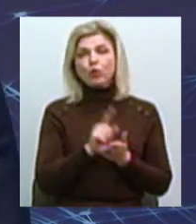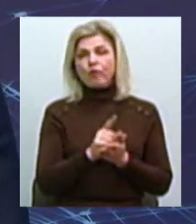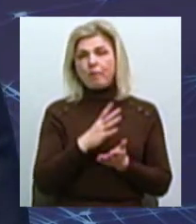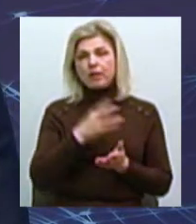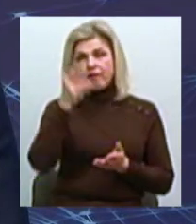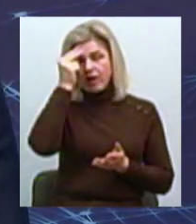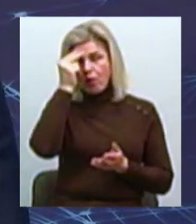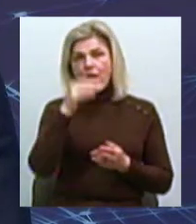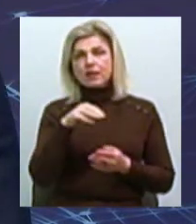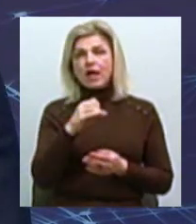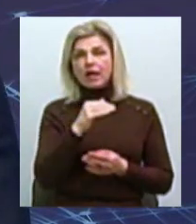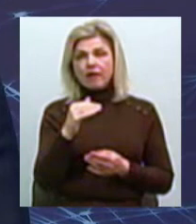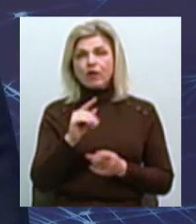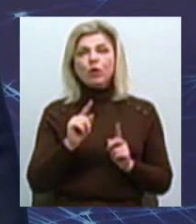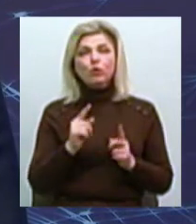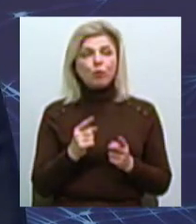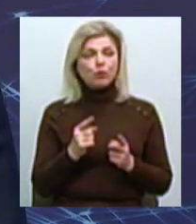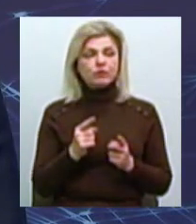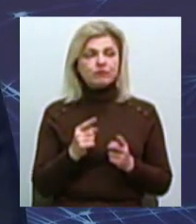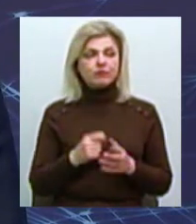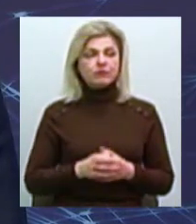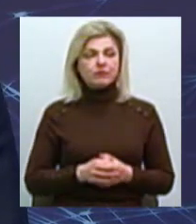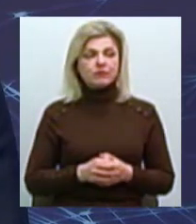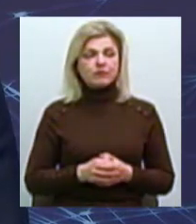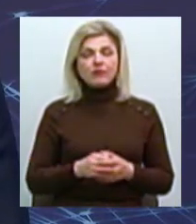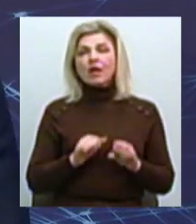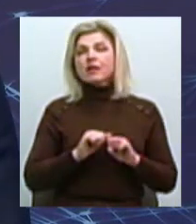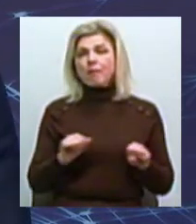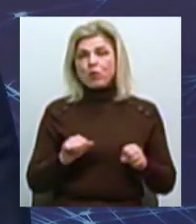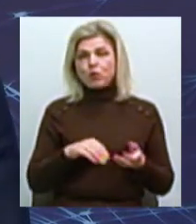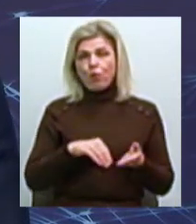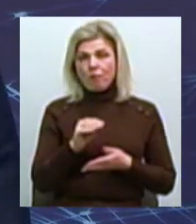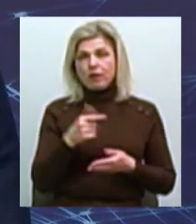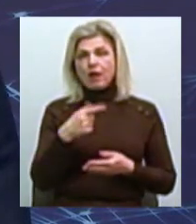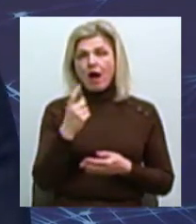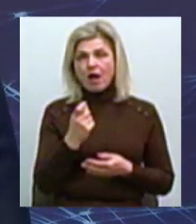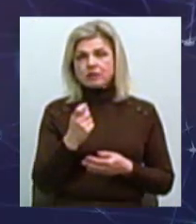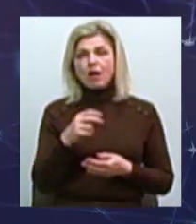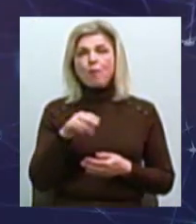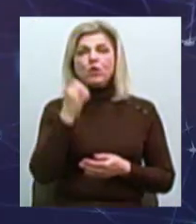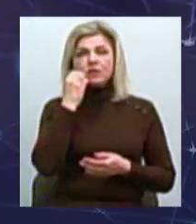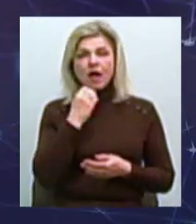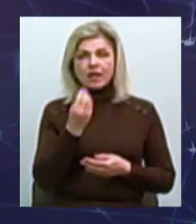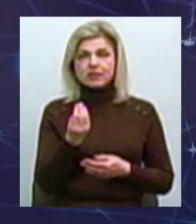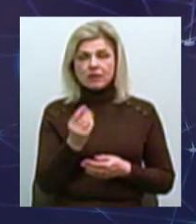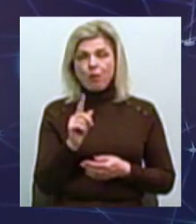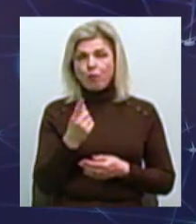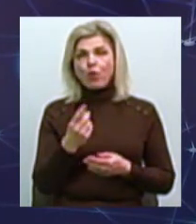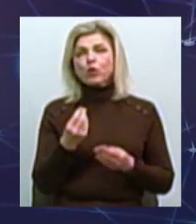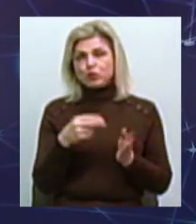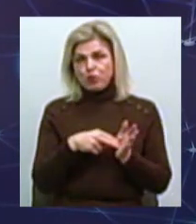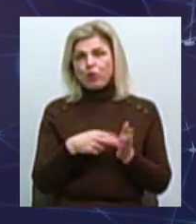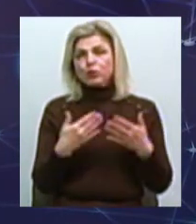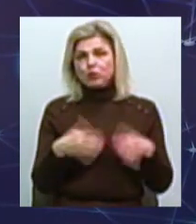враховані в тарифі Оскільки не можна купити газ по старій цені, оскільки він вже коштує досить